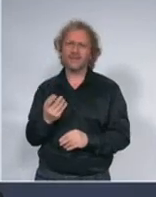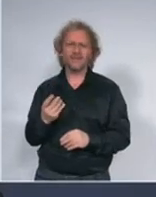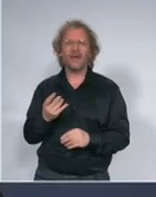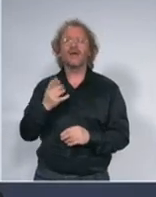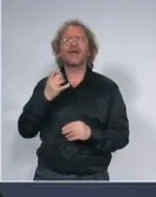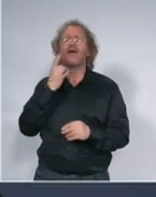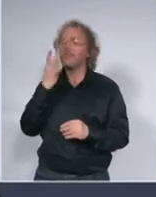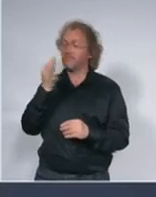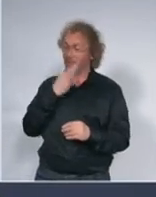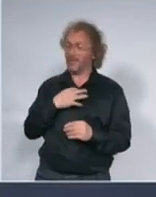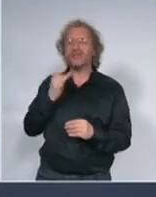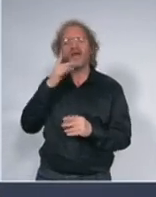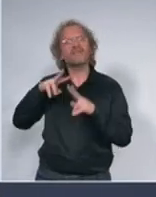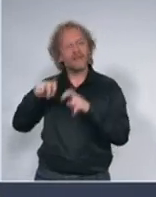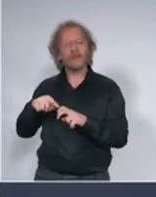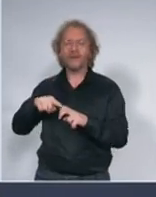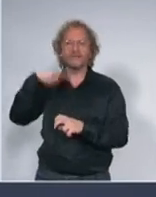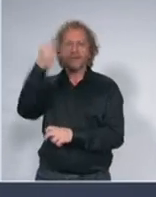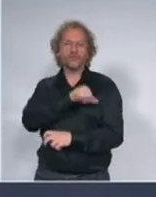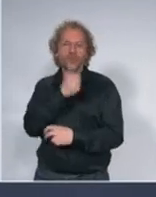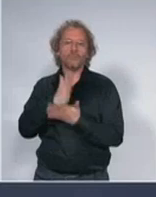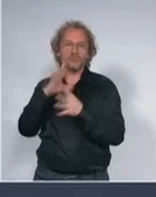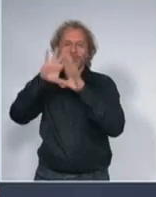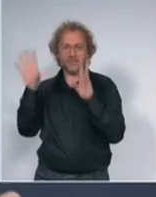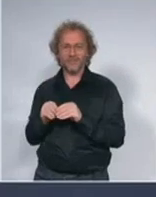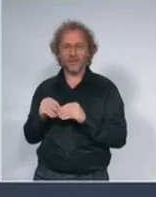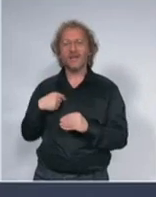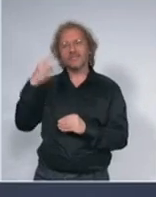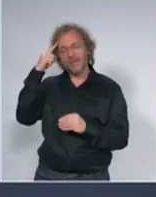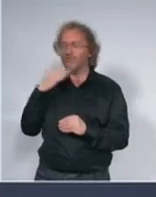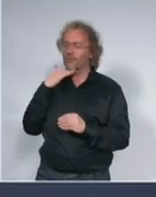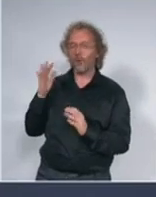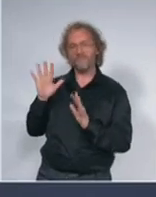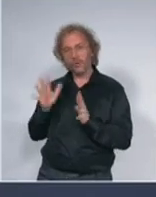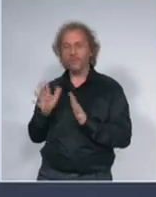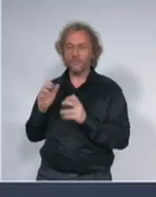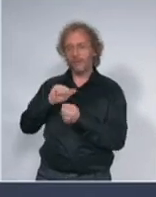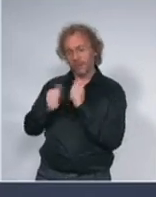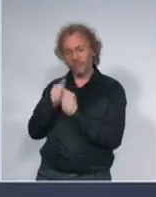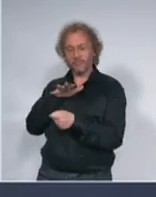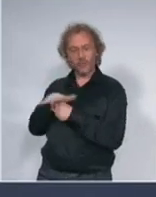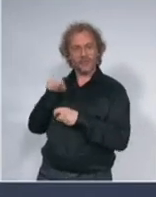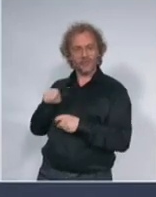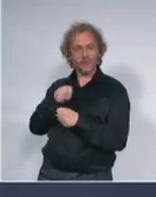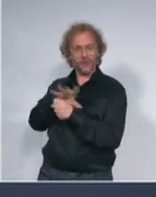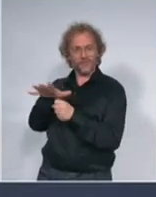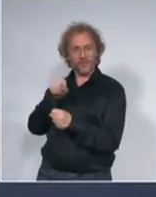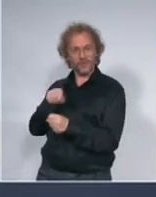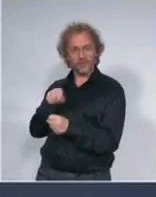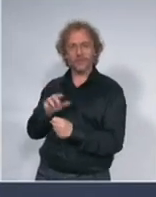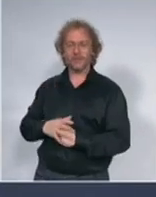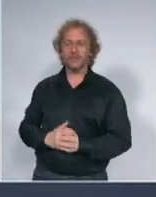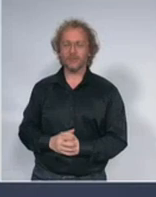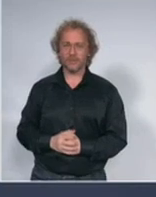znate ali znamo dosta da možemo da se borimo protiv njega to je suština a ono što treba da saznamo